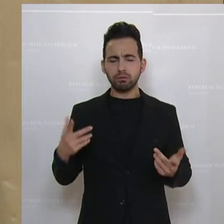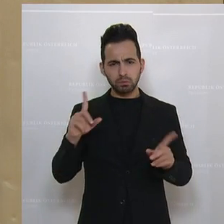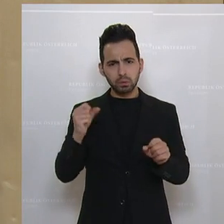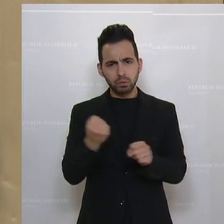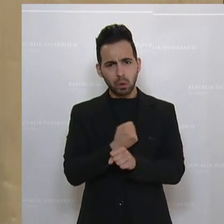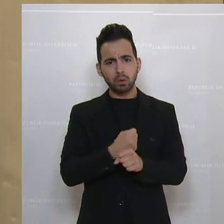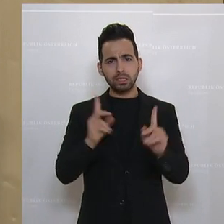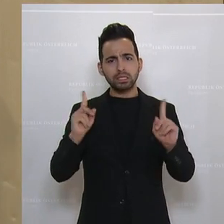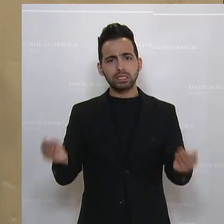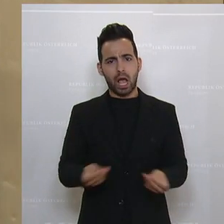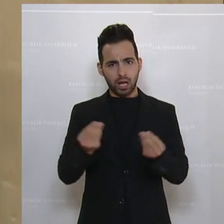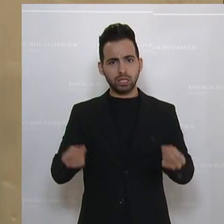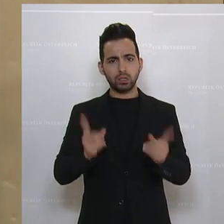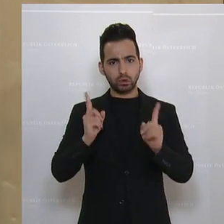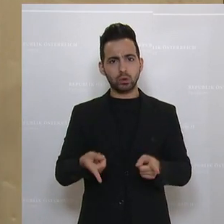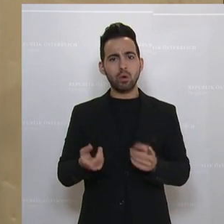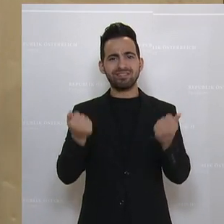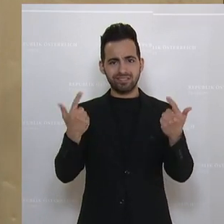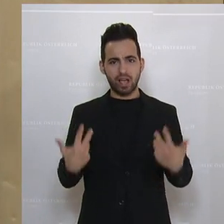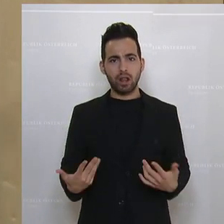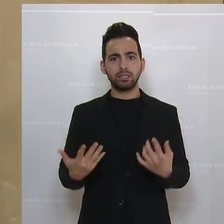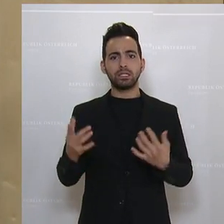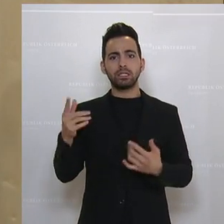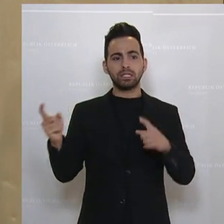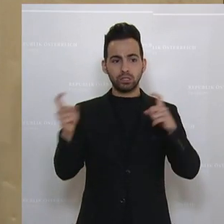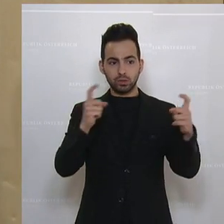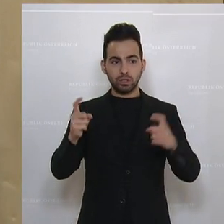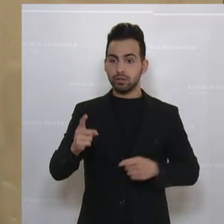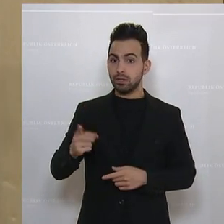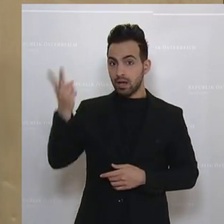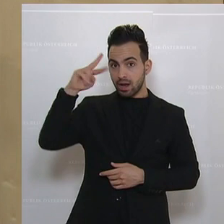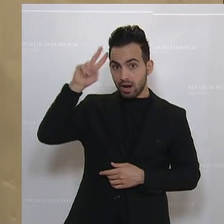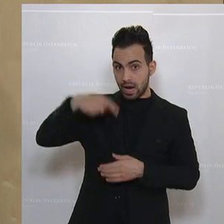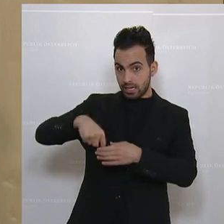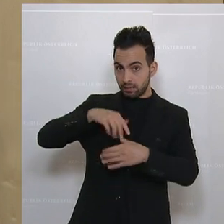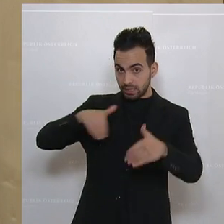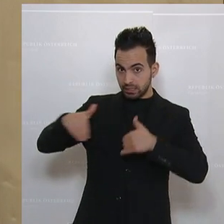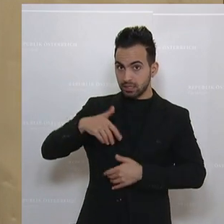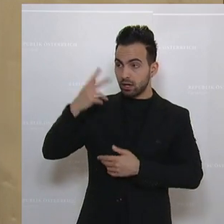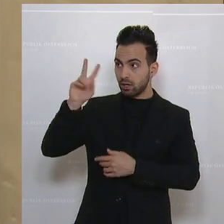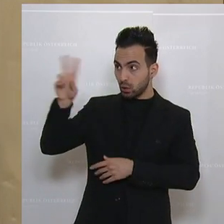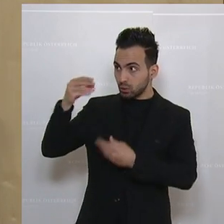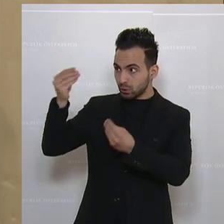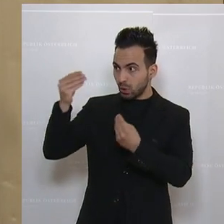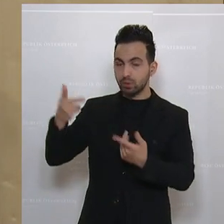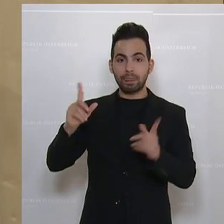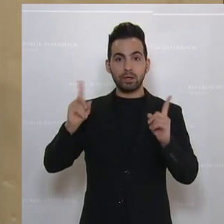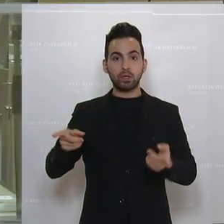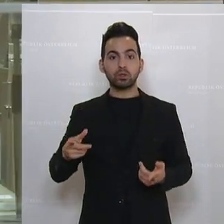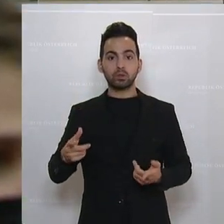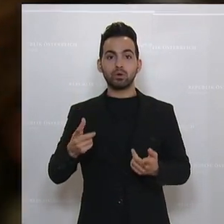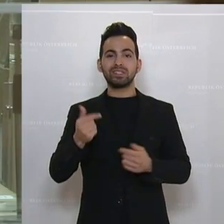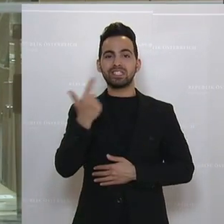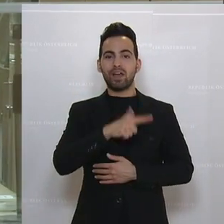jetzt doch sachlich auf Zahlen diskutieren, dass Gott, Innenminister, auf Zahlen fokussieren, 200